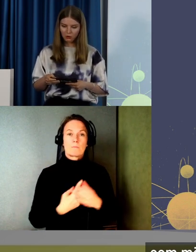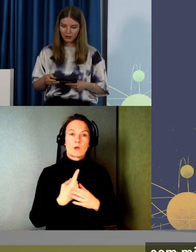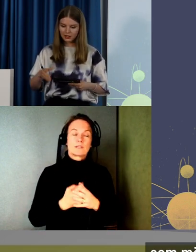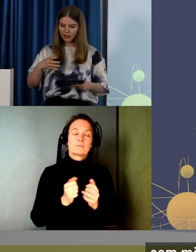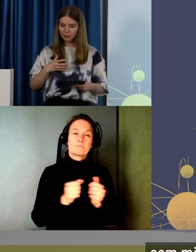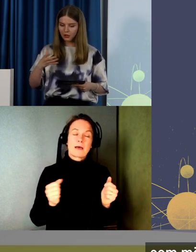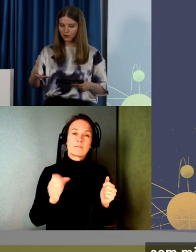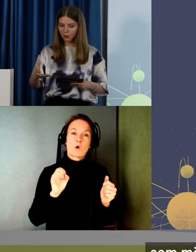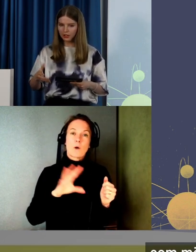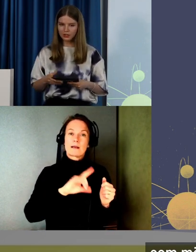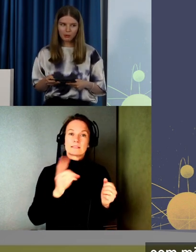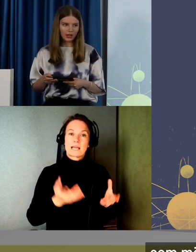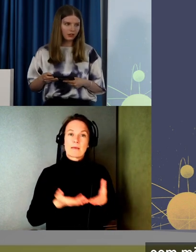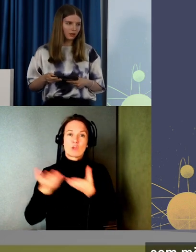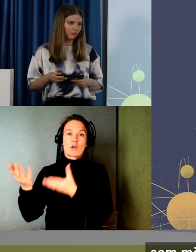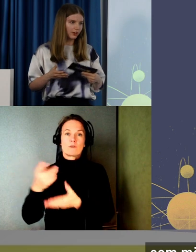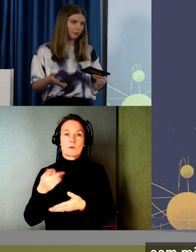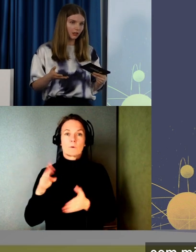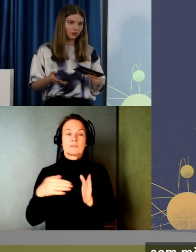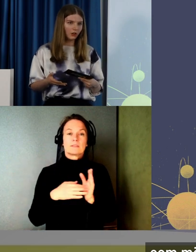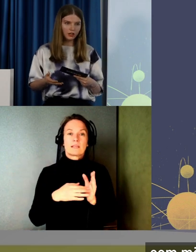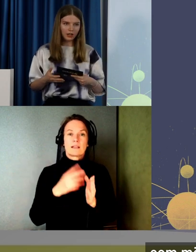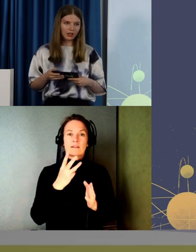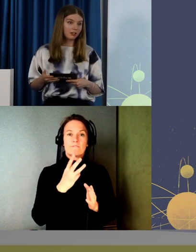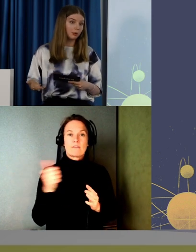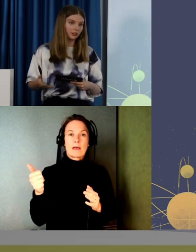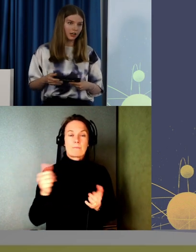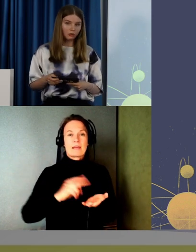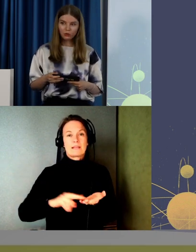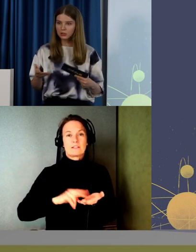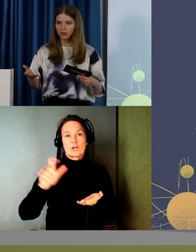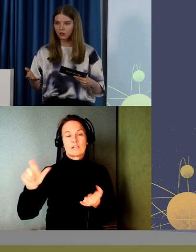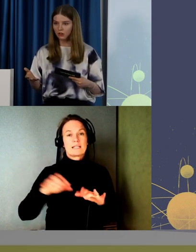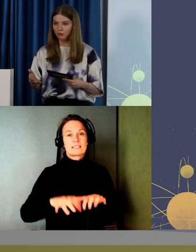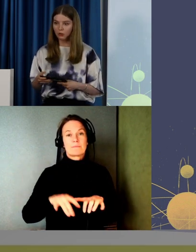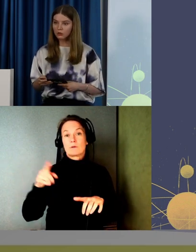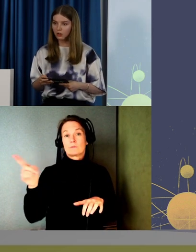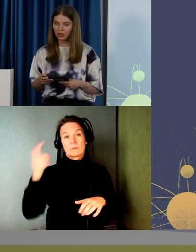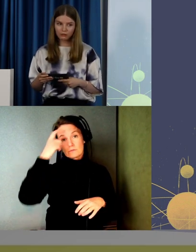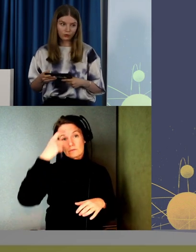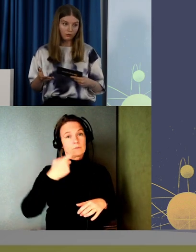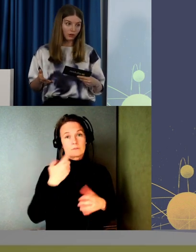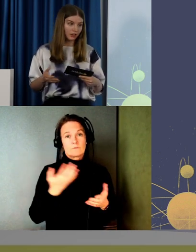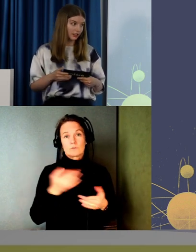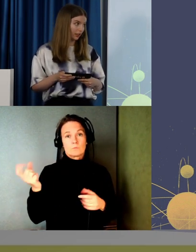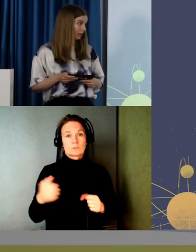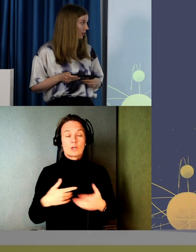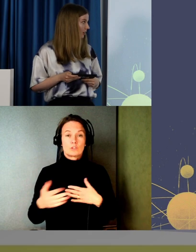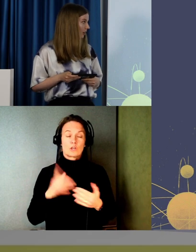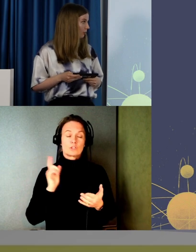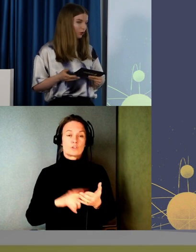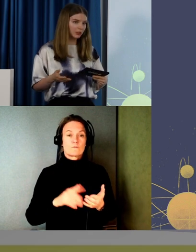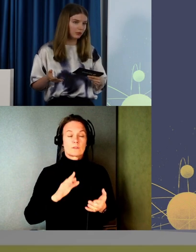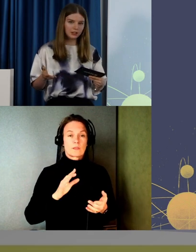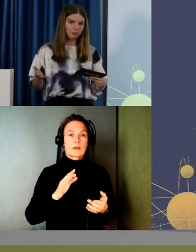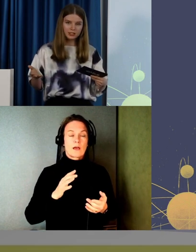Men om man sedan lämnar över koden till de här webbredaktörerna eller skribenterna. Och de inte har en aning om vad de ska göra för att hålla det tillgängligt.